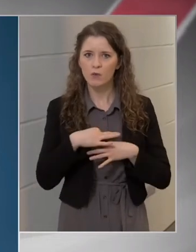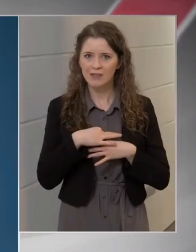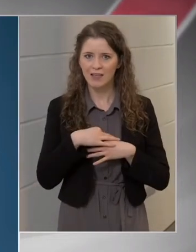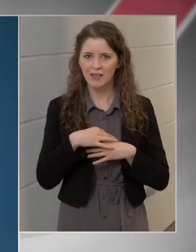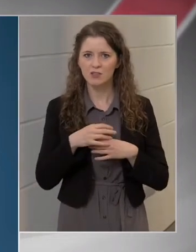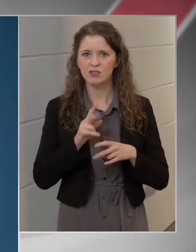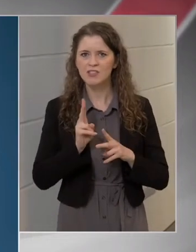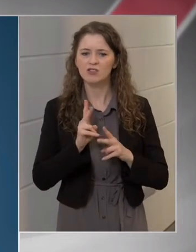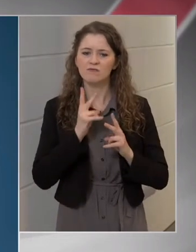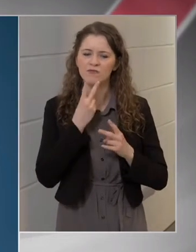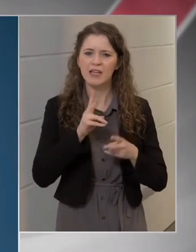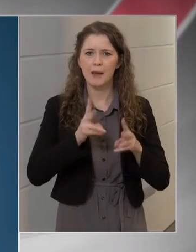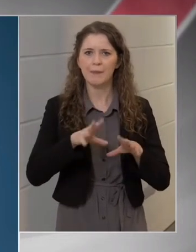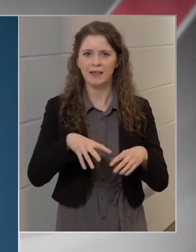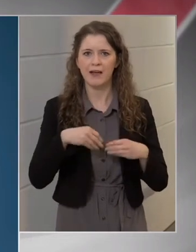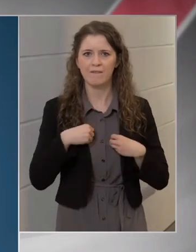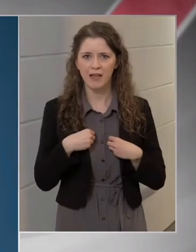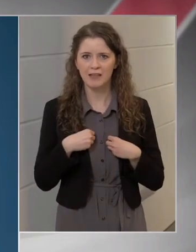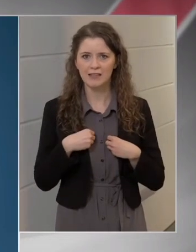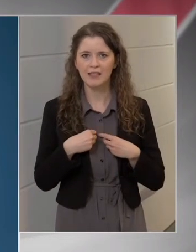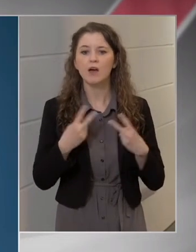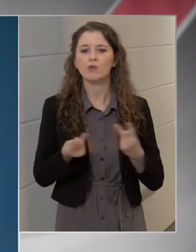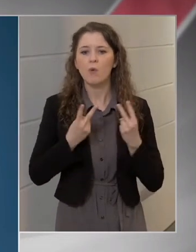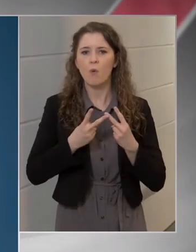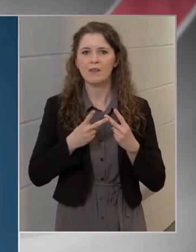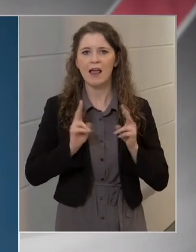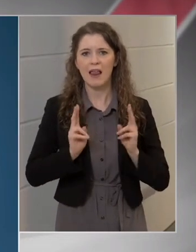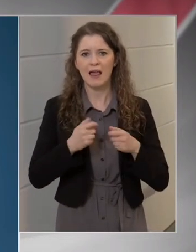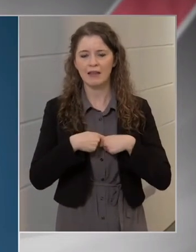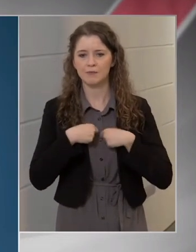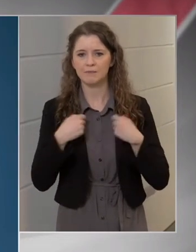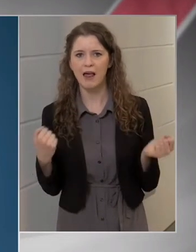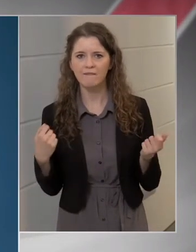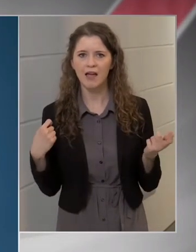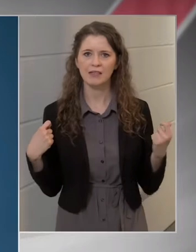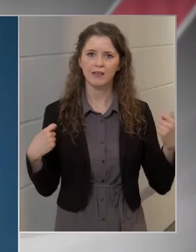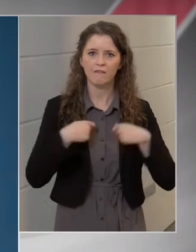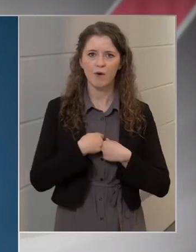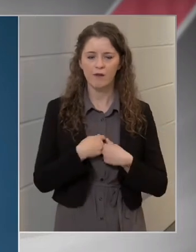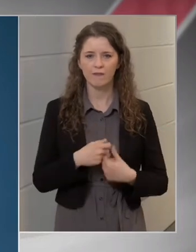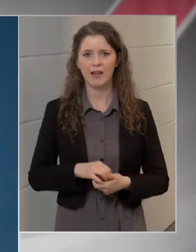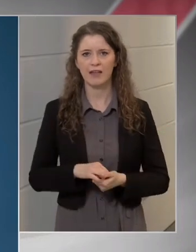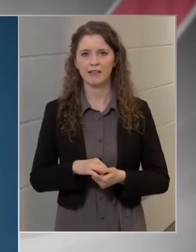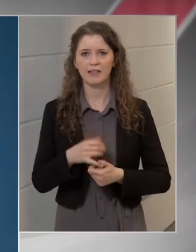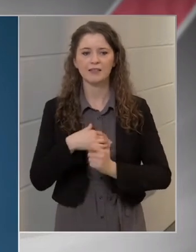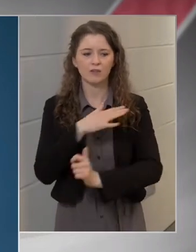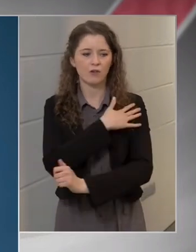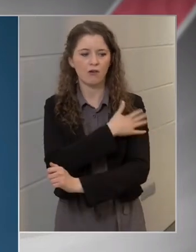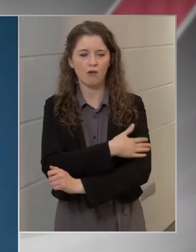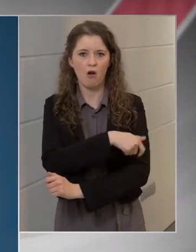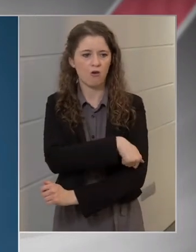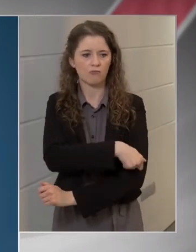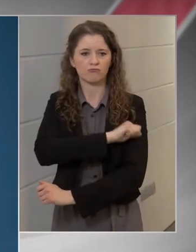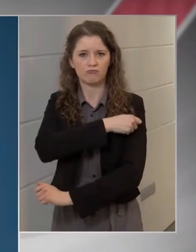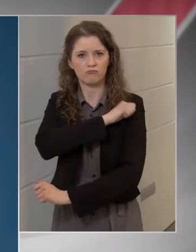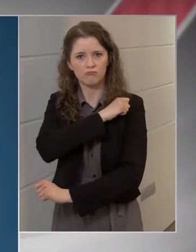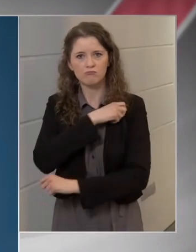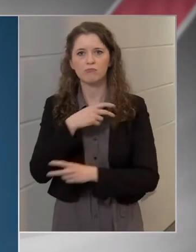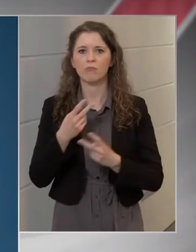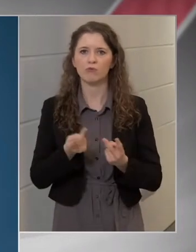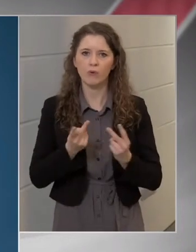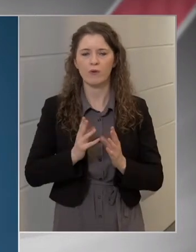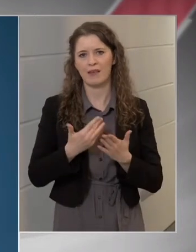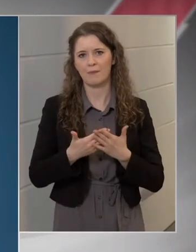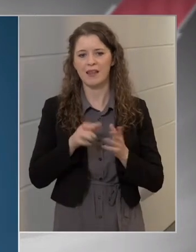figyelembe azt, hogy könnyen, szabaddá tudja tenni a felkarját, és így